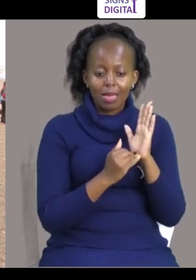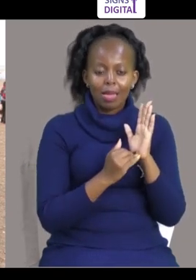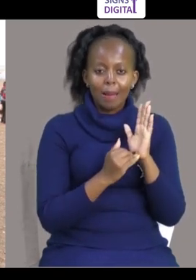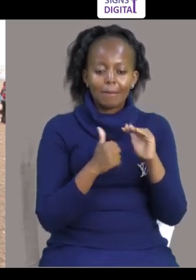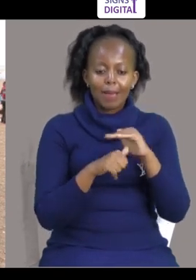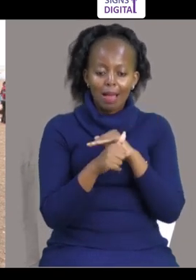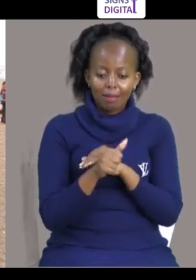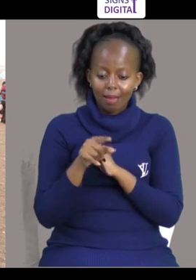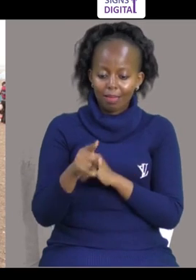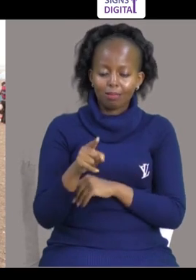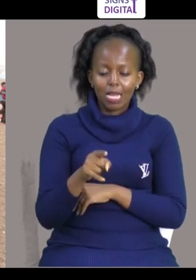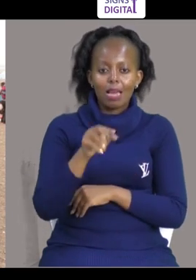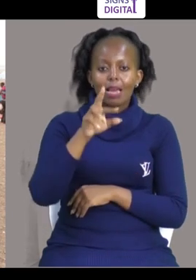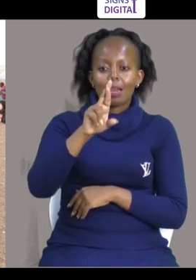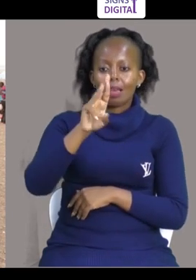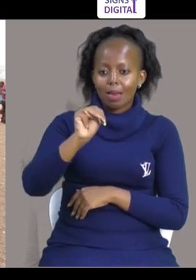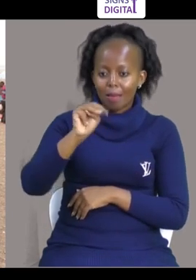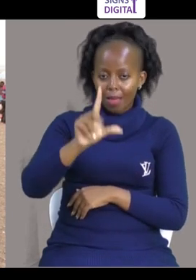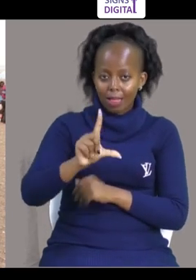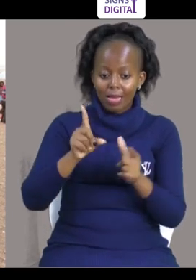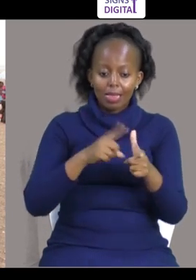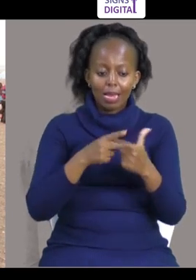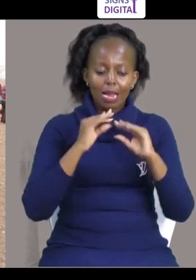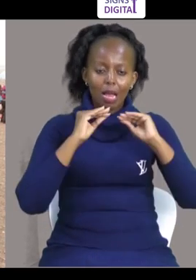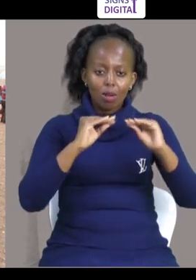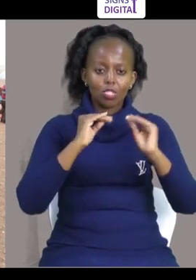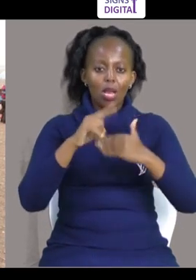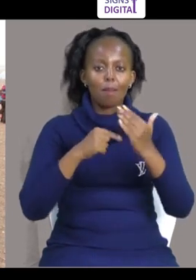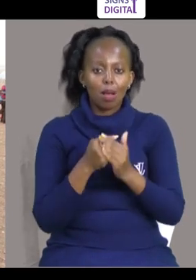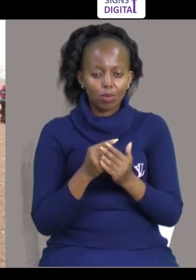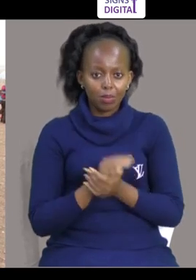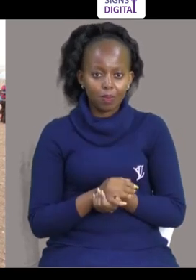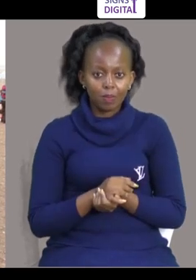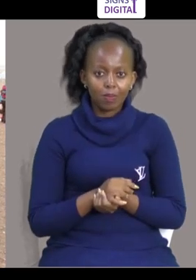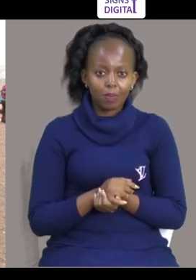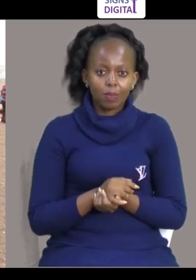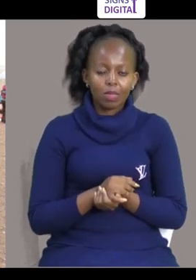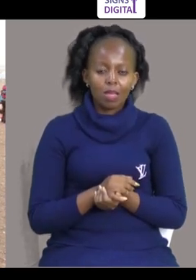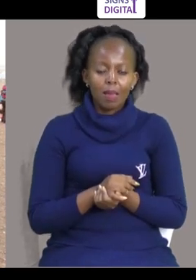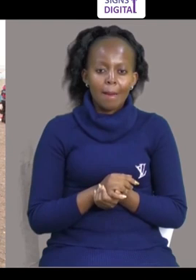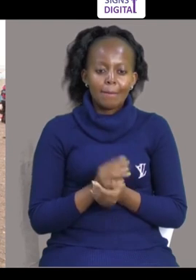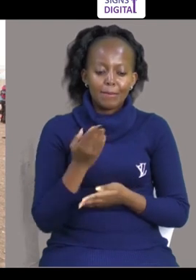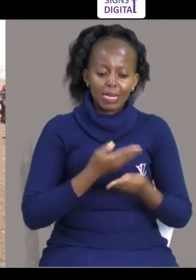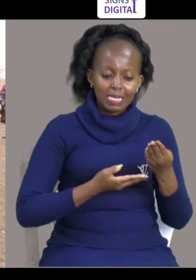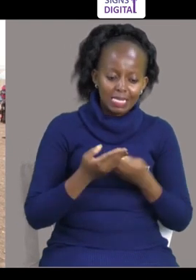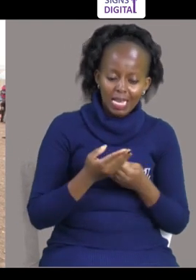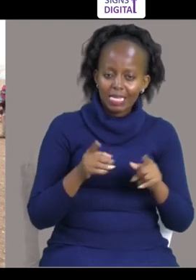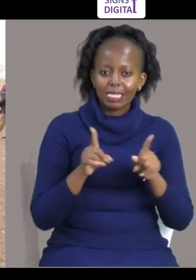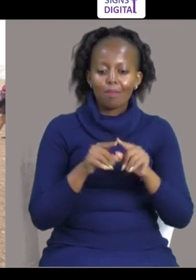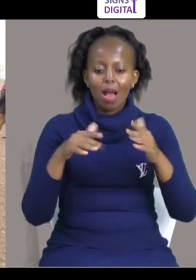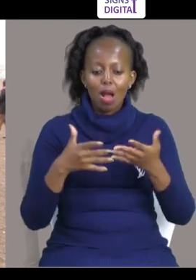Tukileta Unrecover Mission For Life Atakuwa Nakukulisha Kuhusu Kila Taina Ule Mavu